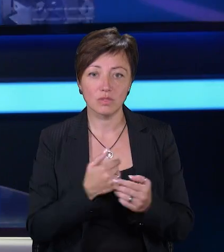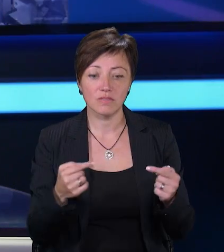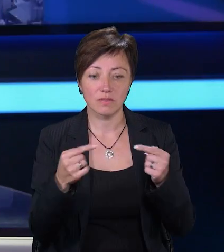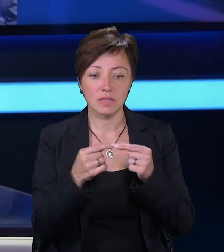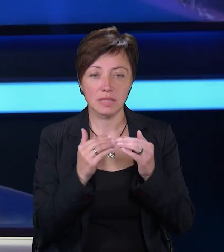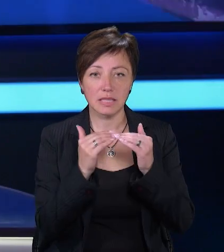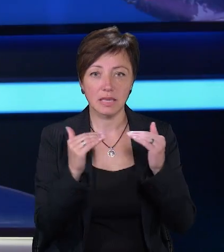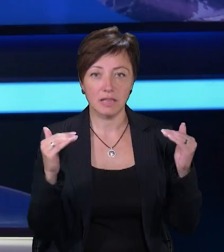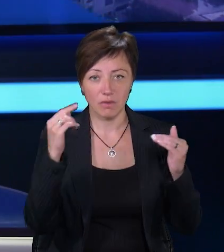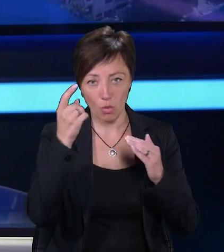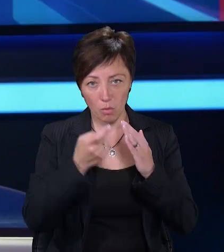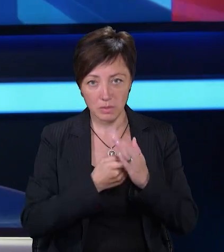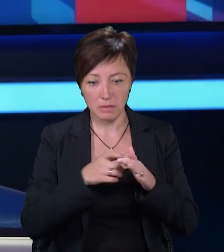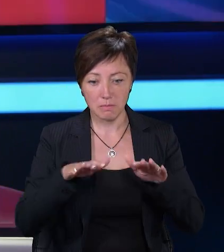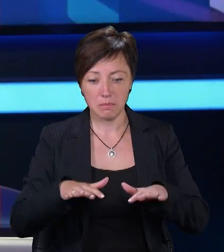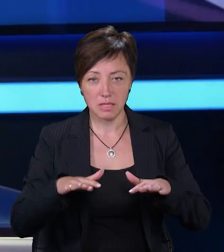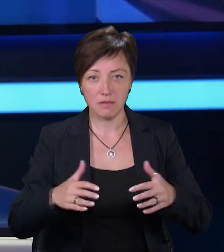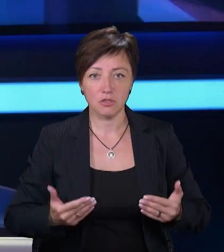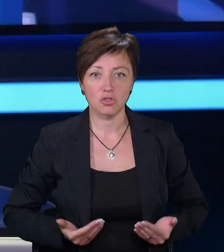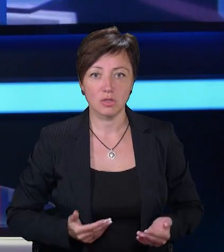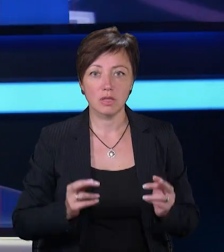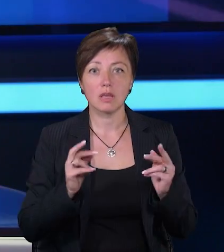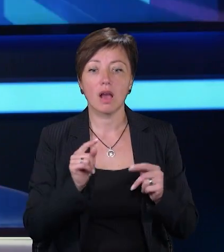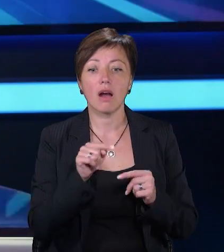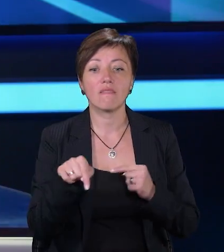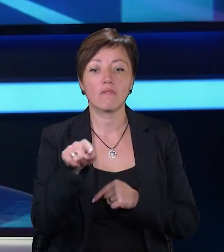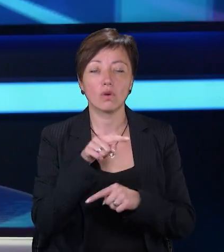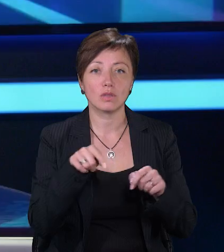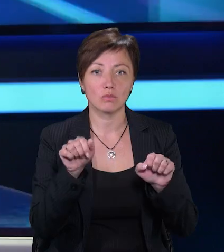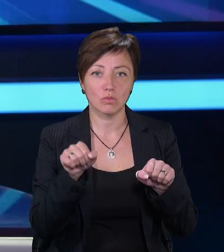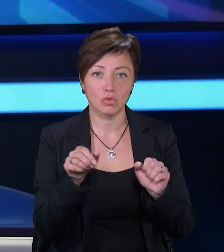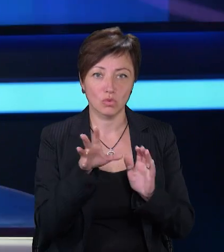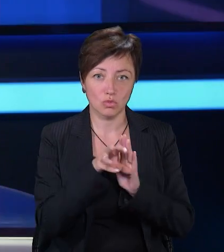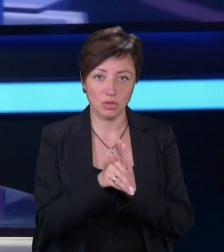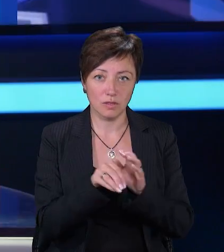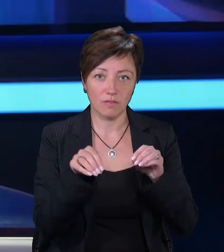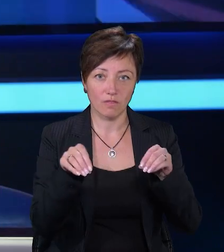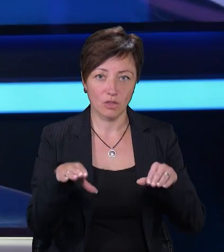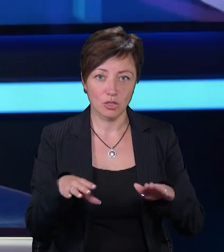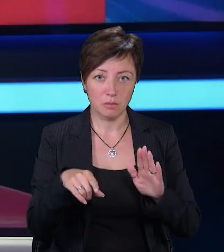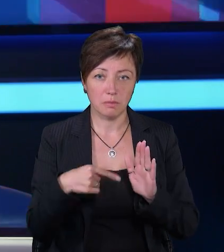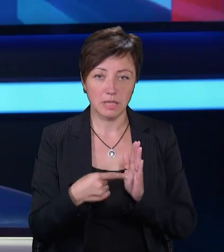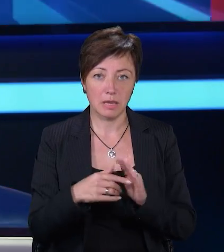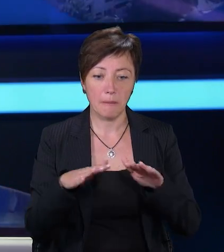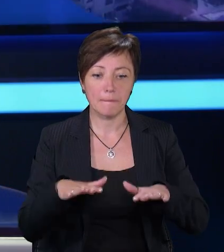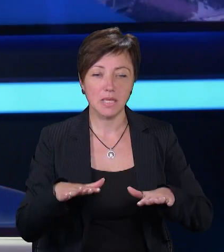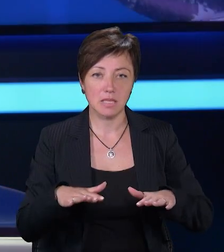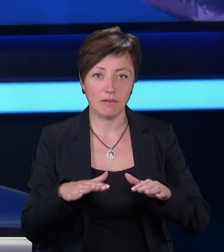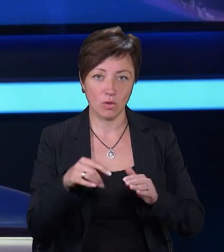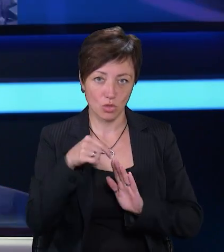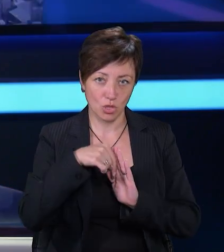рівень обізнаності місцевих жителів, про те, як вони можуть долучитись до вирішення питань місцевого значення.